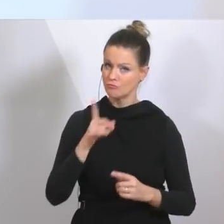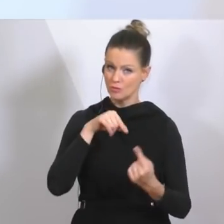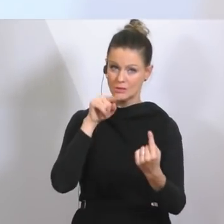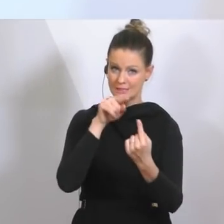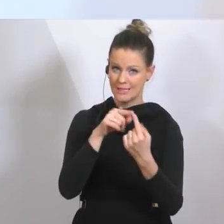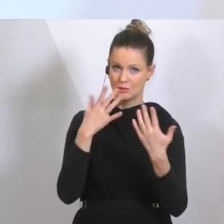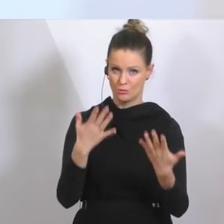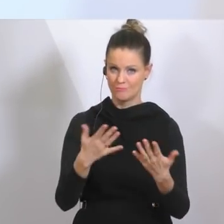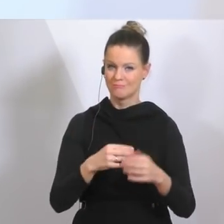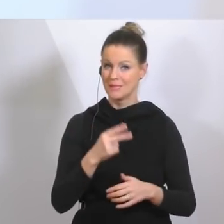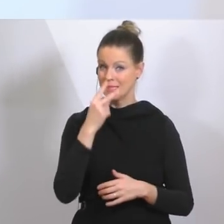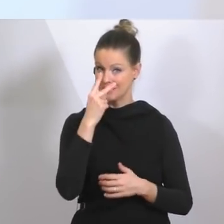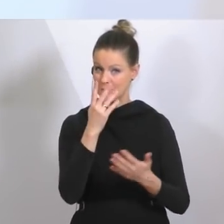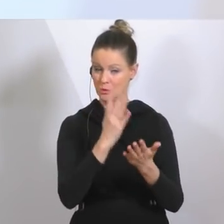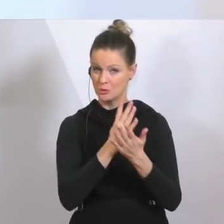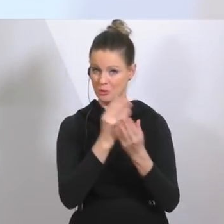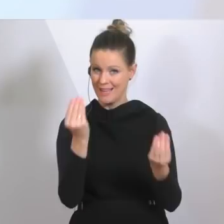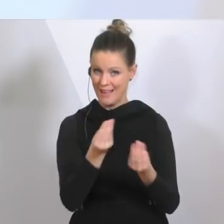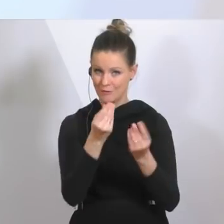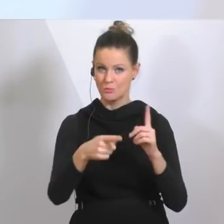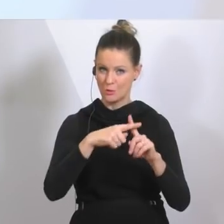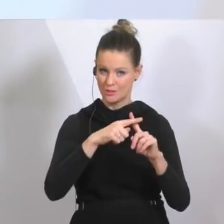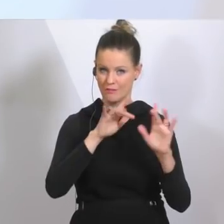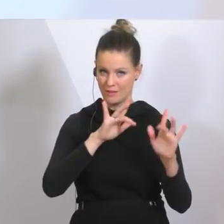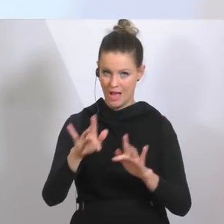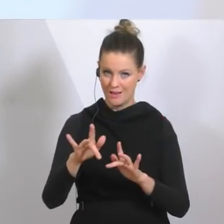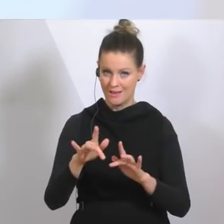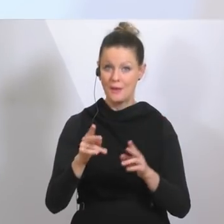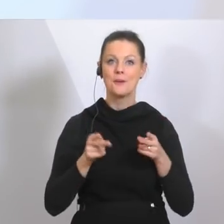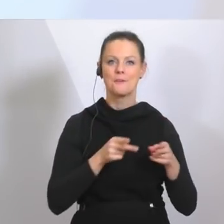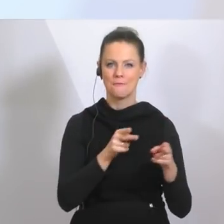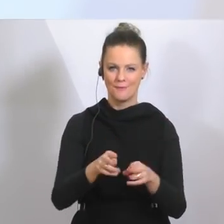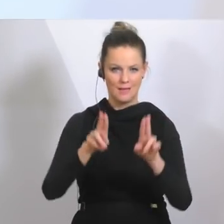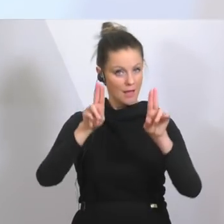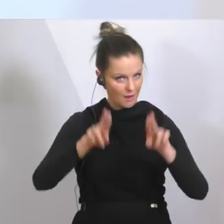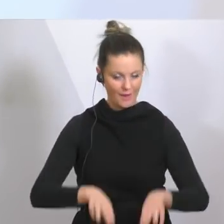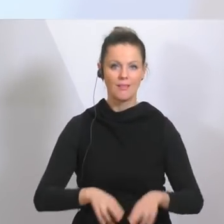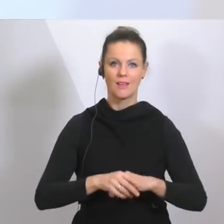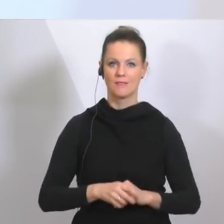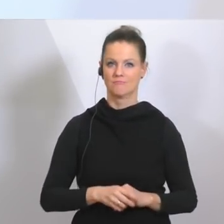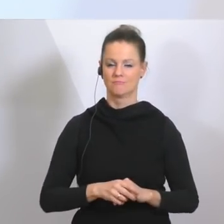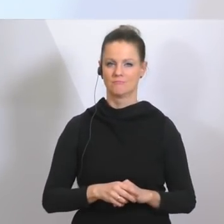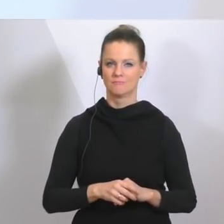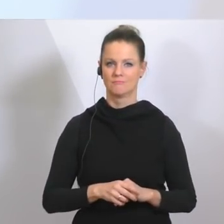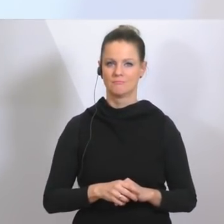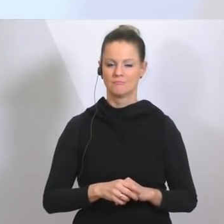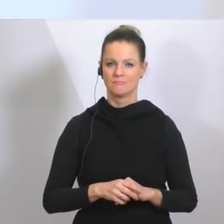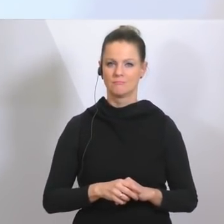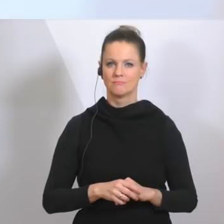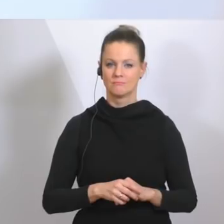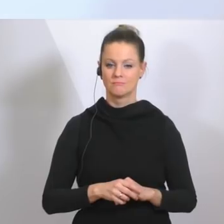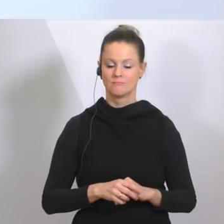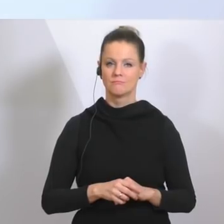Silberstreif am Horizont. Bestätigung, dass der Kurs richtig ist. Wir werden in den, am Ende dieser